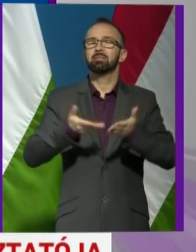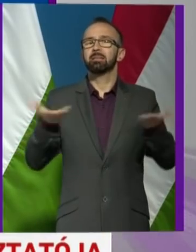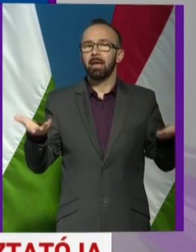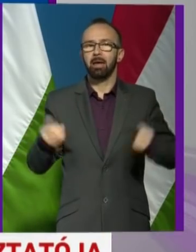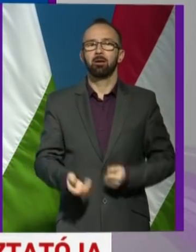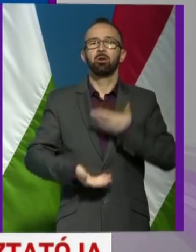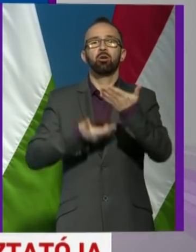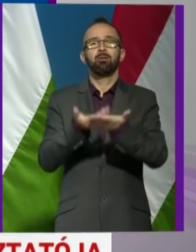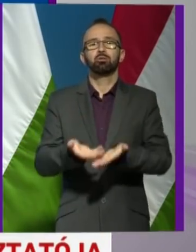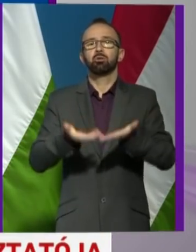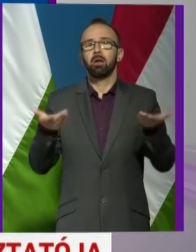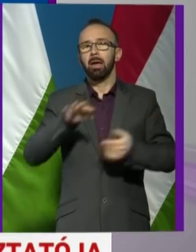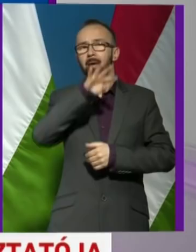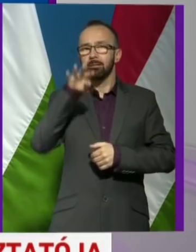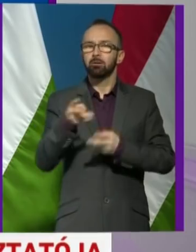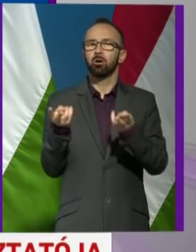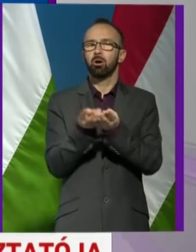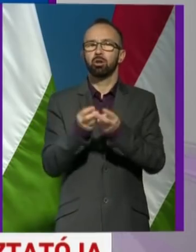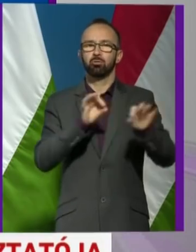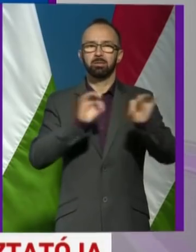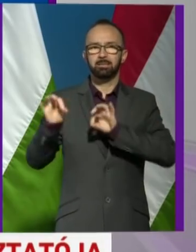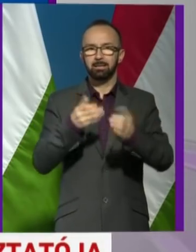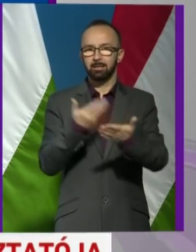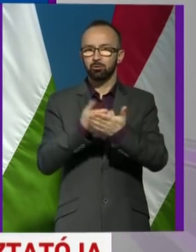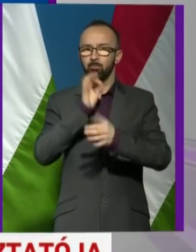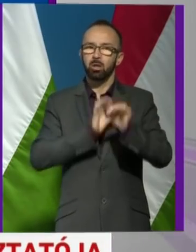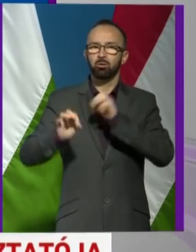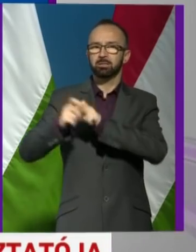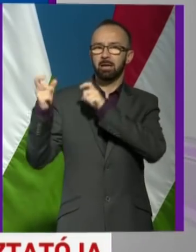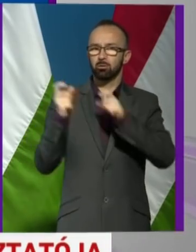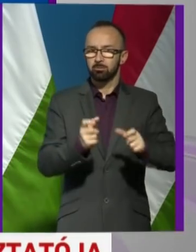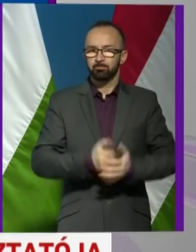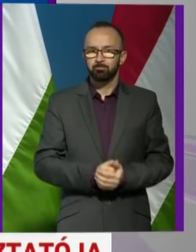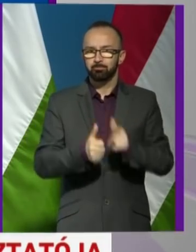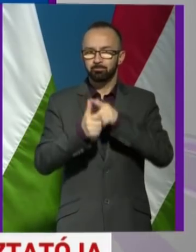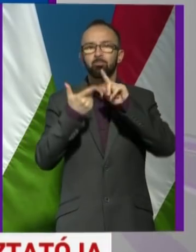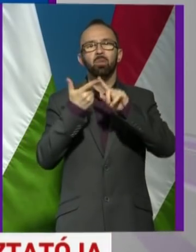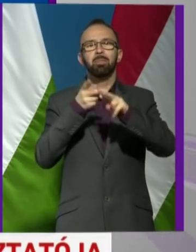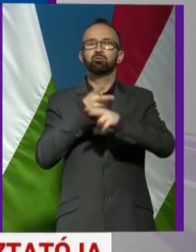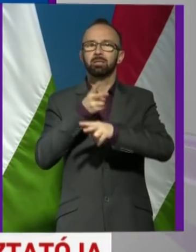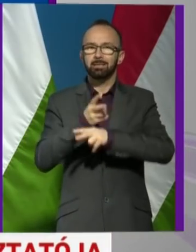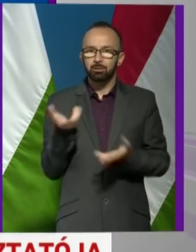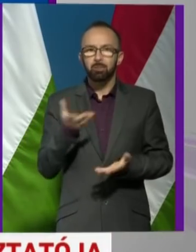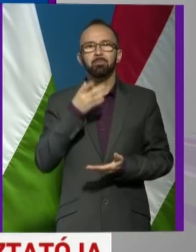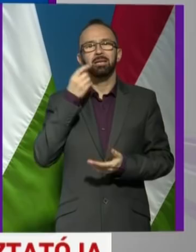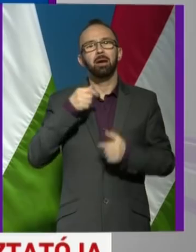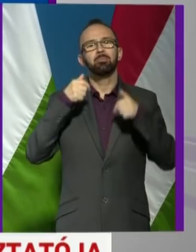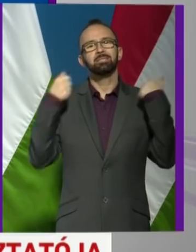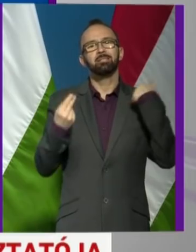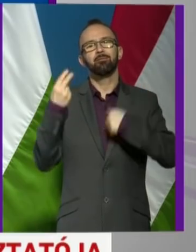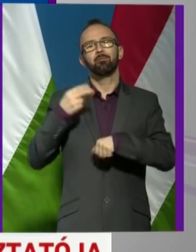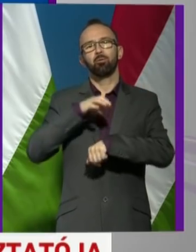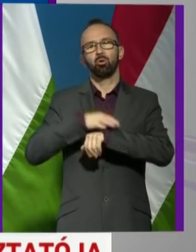javasolják-e, hogy hasonló intézkedések szülessenek Magyarországon. A másik kérdésem pedig inkább, tiszti